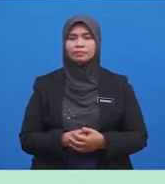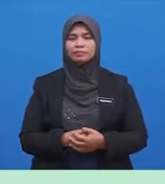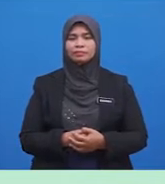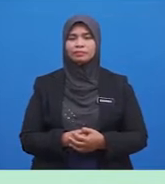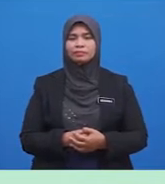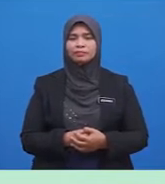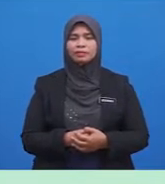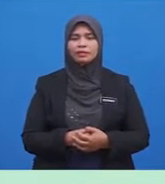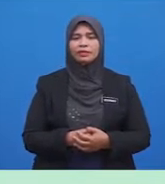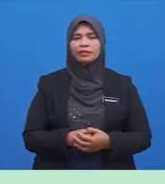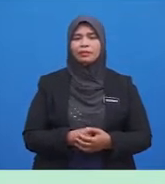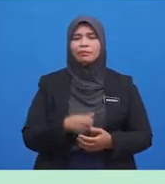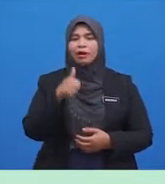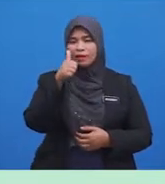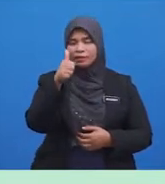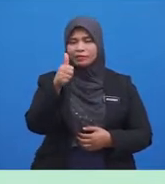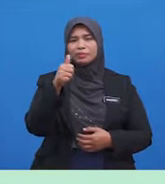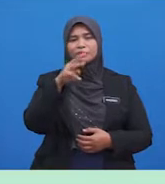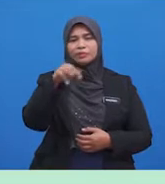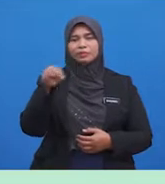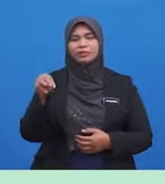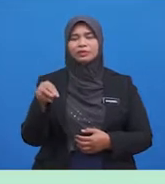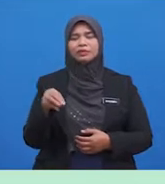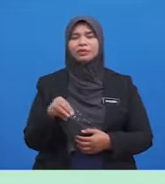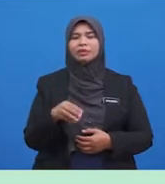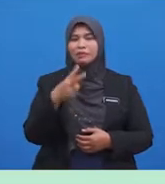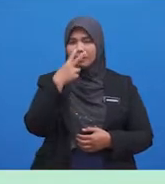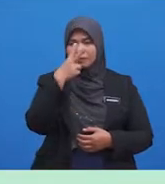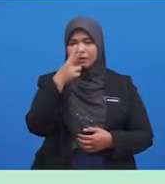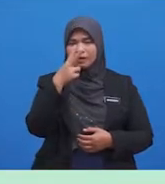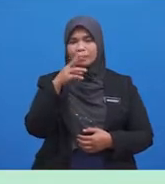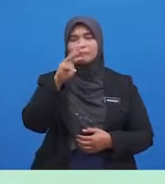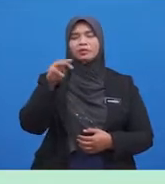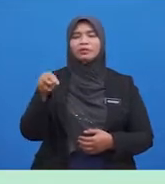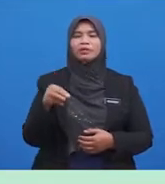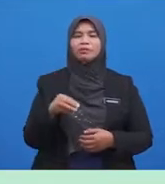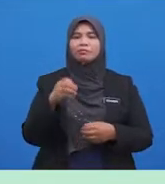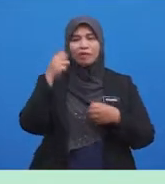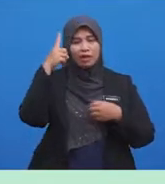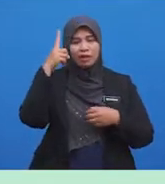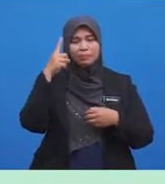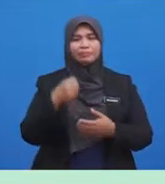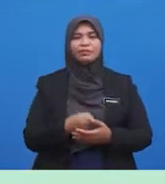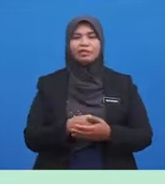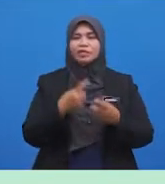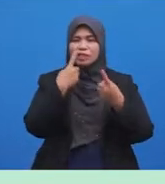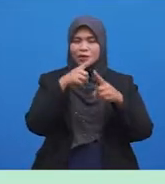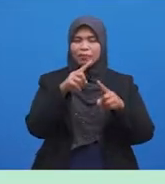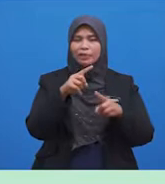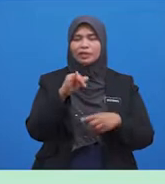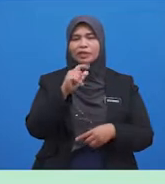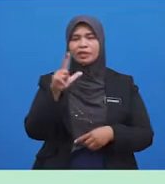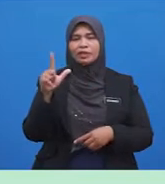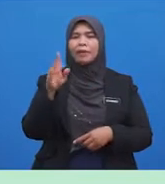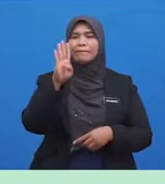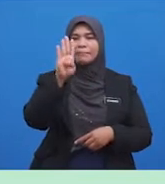Wah Bagus Murid-murid Nampak Murid-murid Faham Jawapan